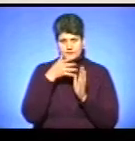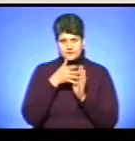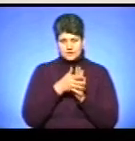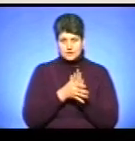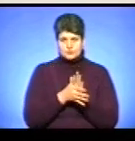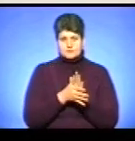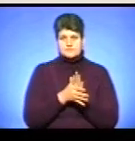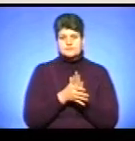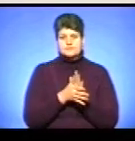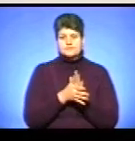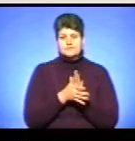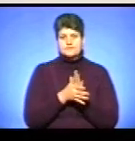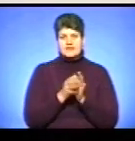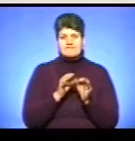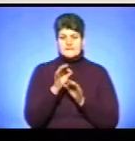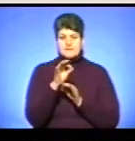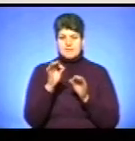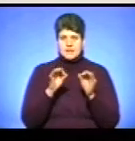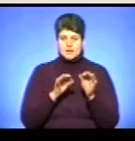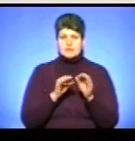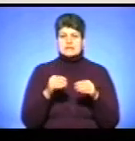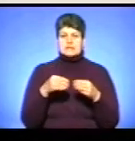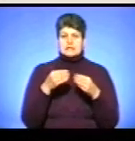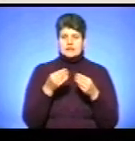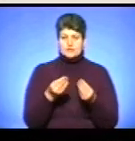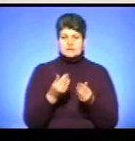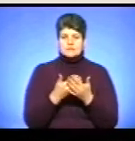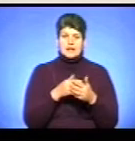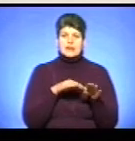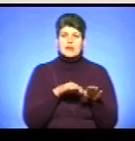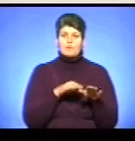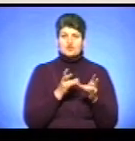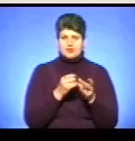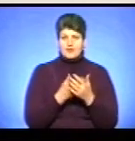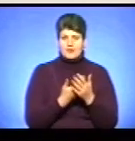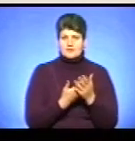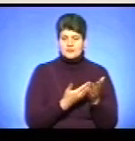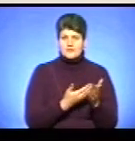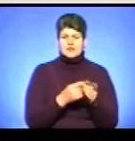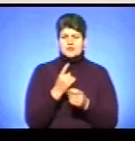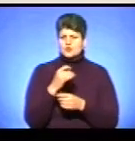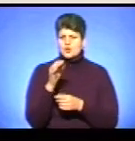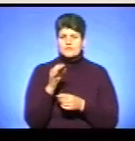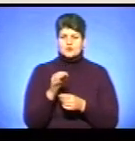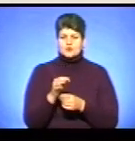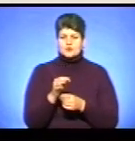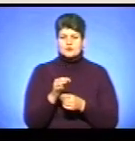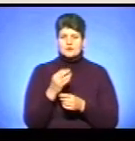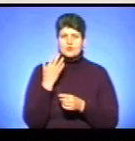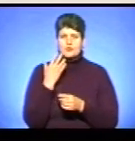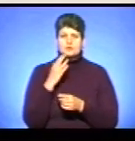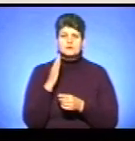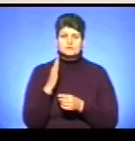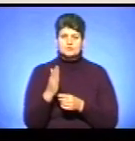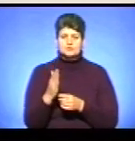вимірюються, даються, наприклад, на пошиття, і 100% коли буде